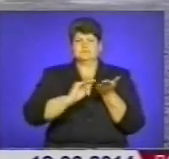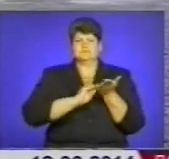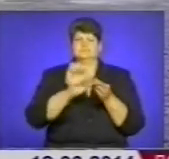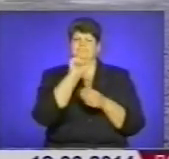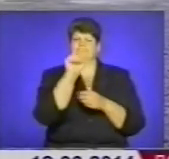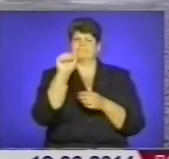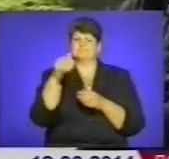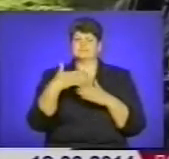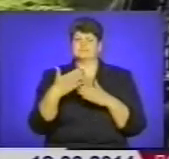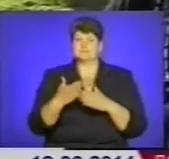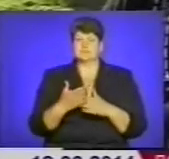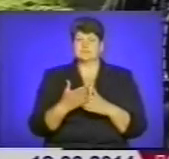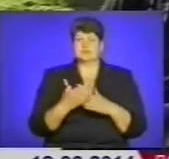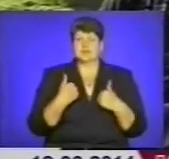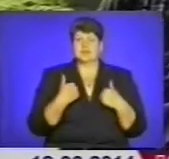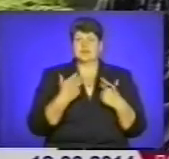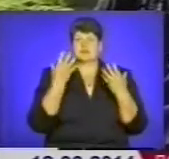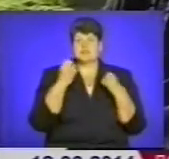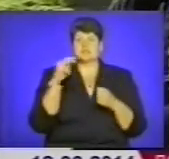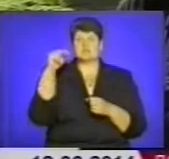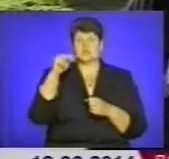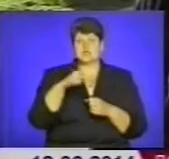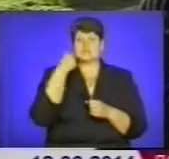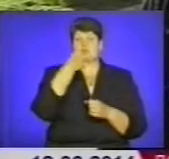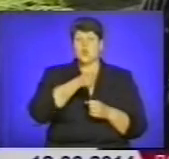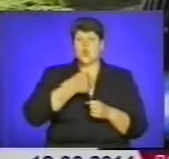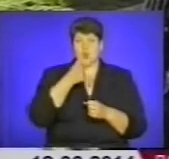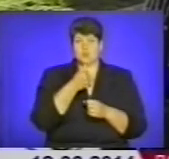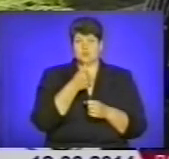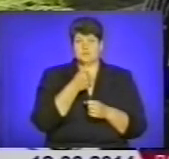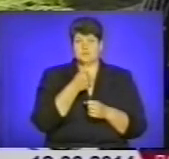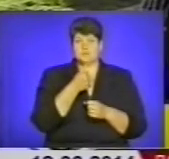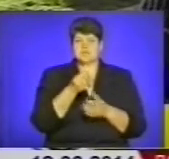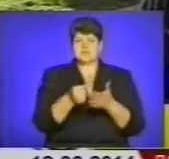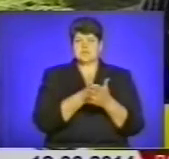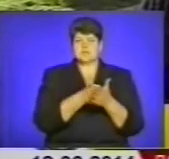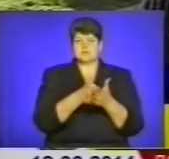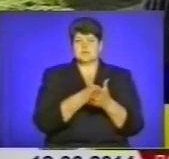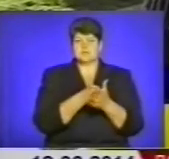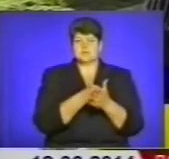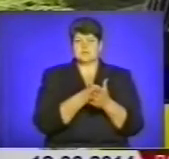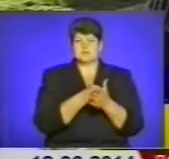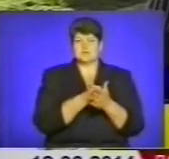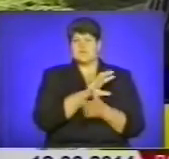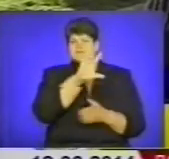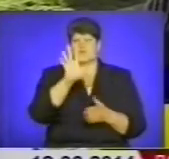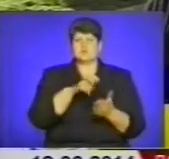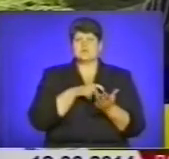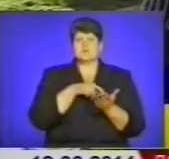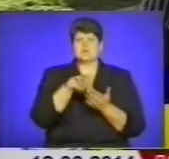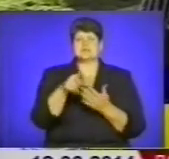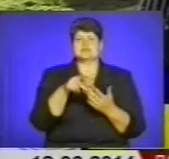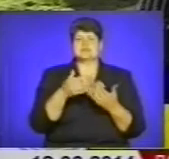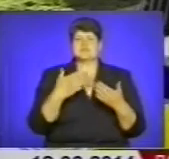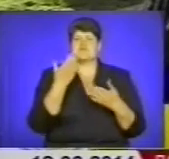стукати у всі двері. Я ще від 2000 року добивалася, сюди зверталася ще,